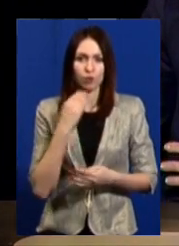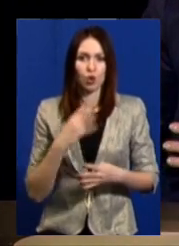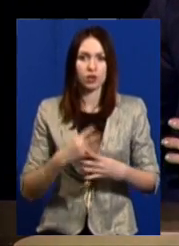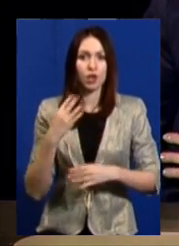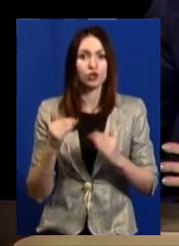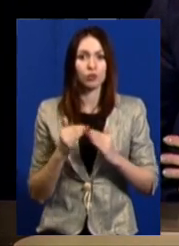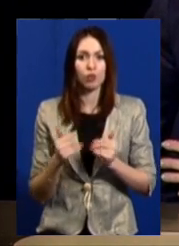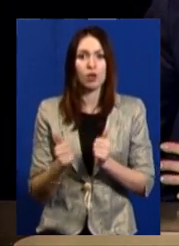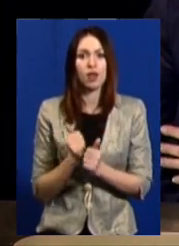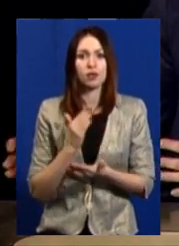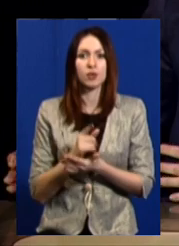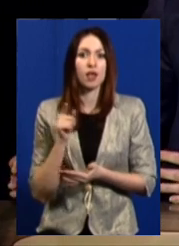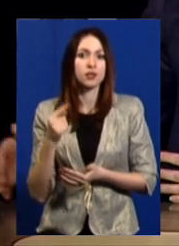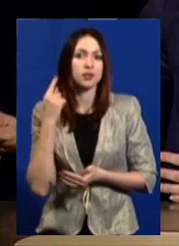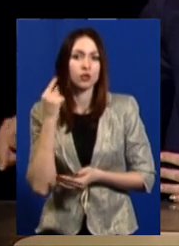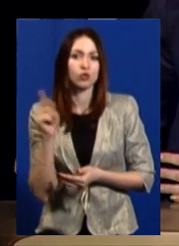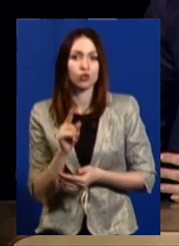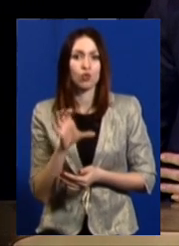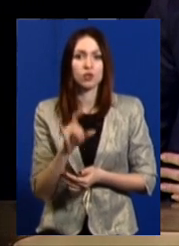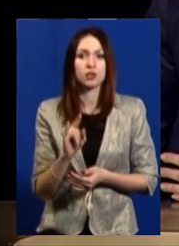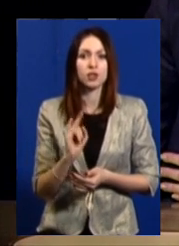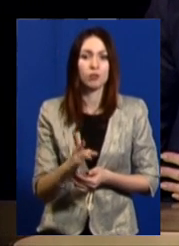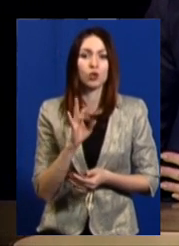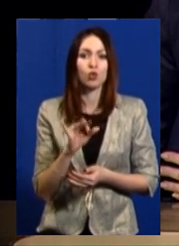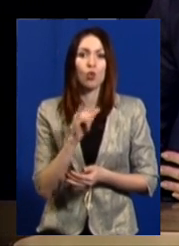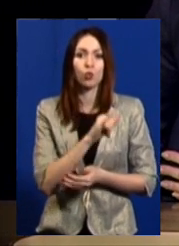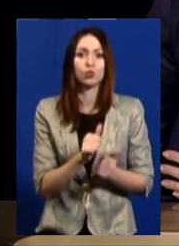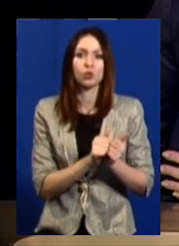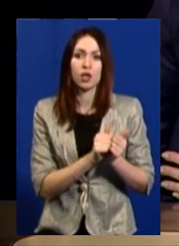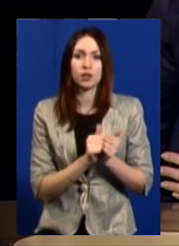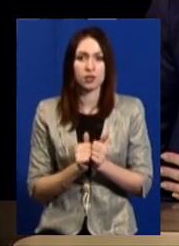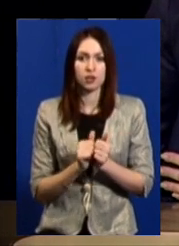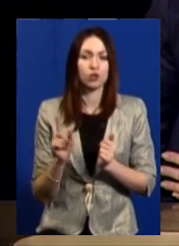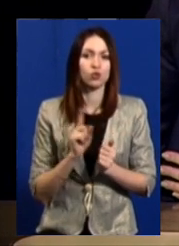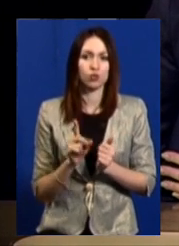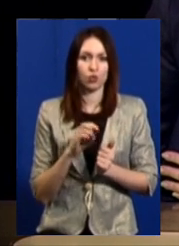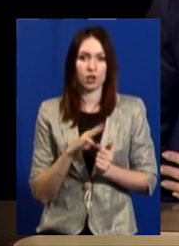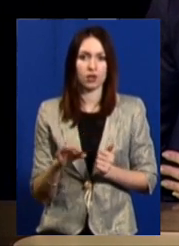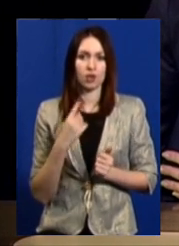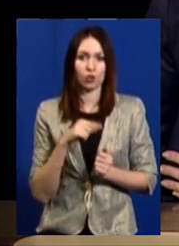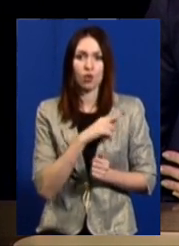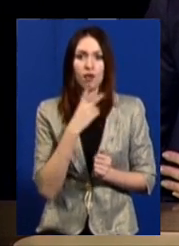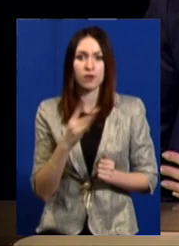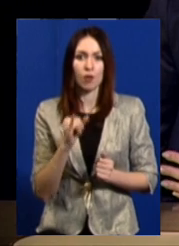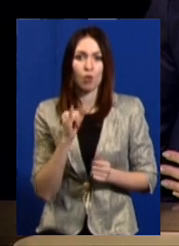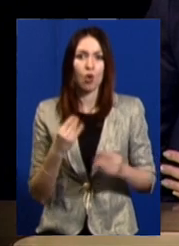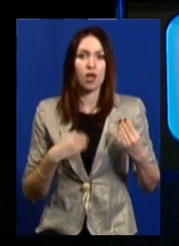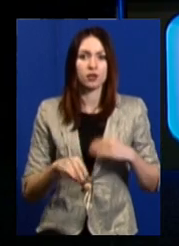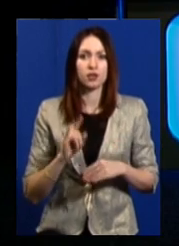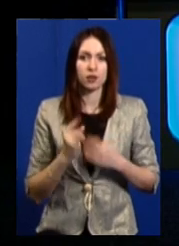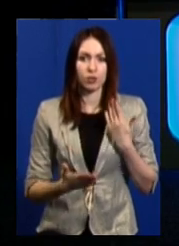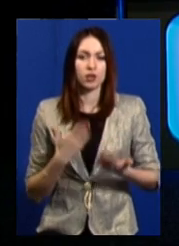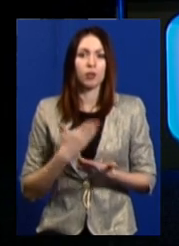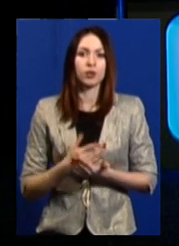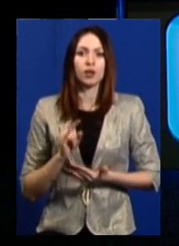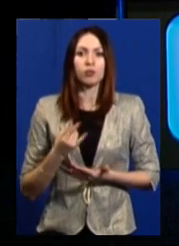поруч є, і вона чує, що із дітьми, але у сусідів щось не гаразд. Вона бачить погану вдягну дитину, або дитину, яка